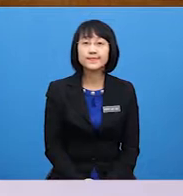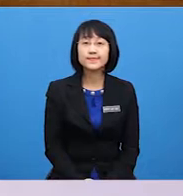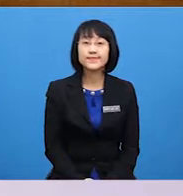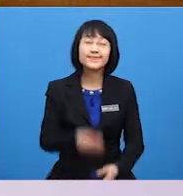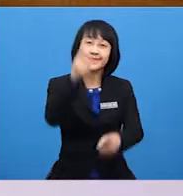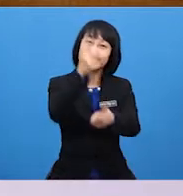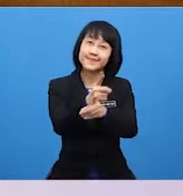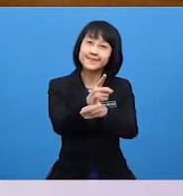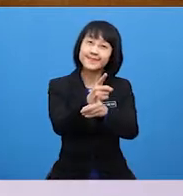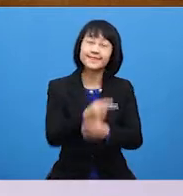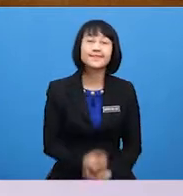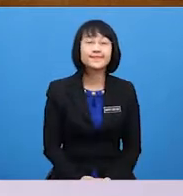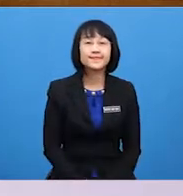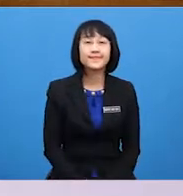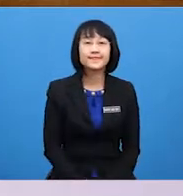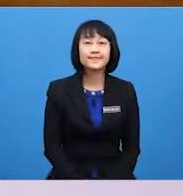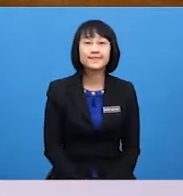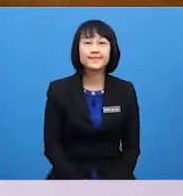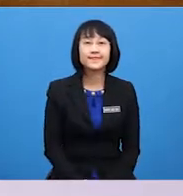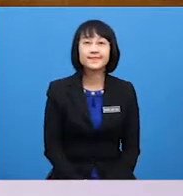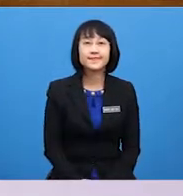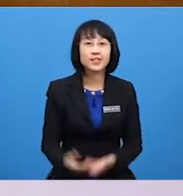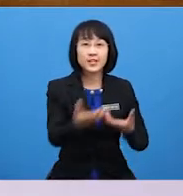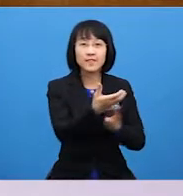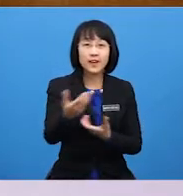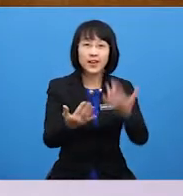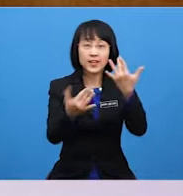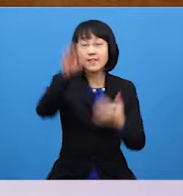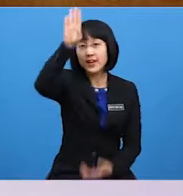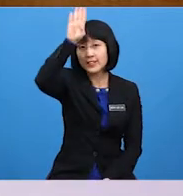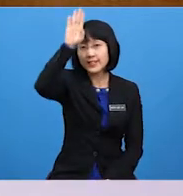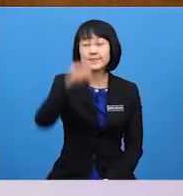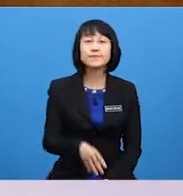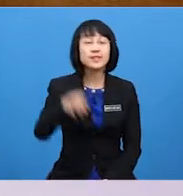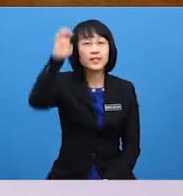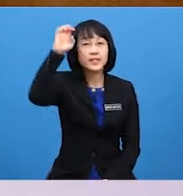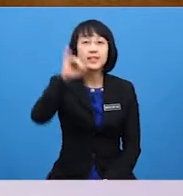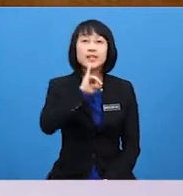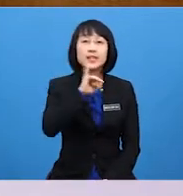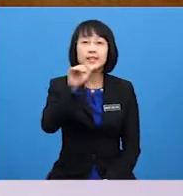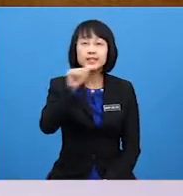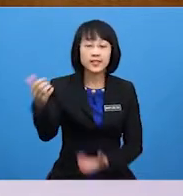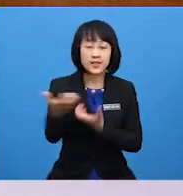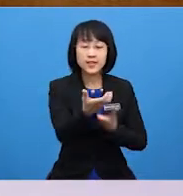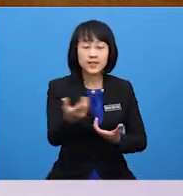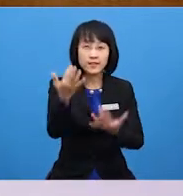Correct Firefighter He is a firefighter